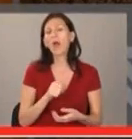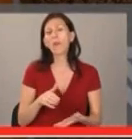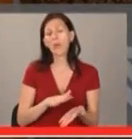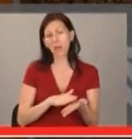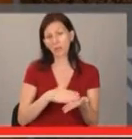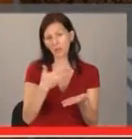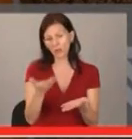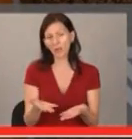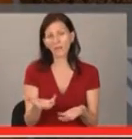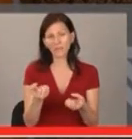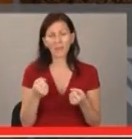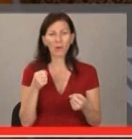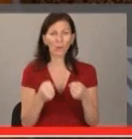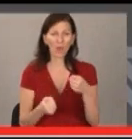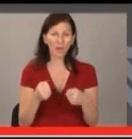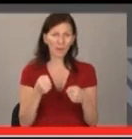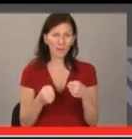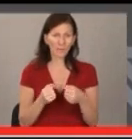и ми разреши да взема колата.